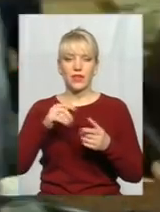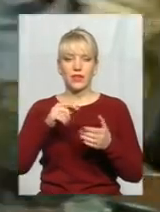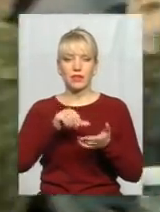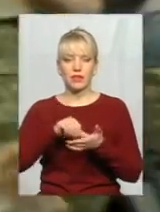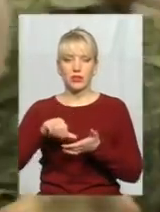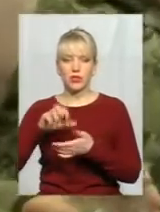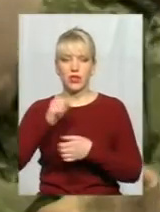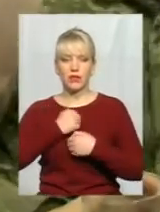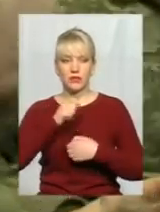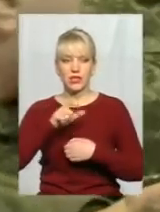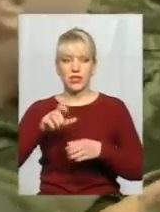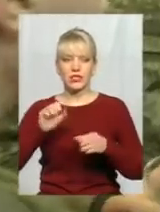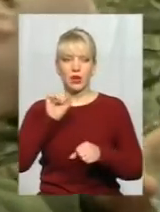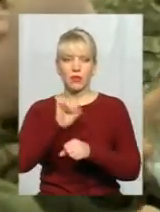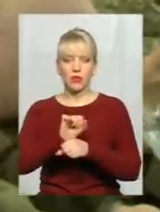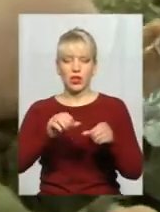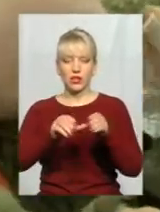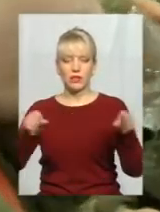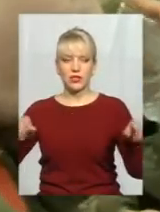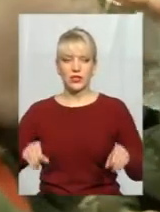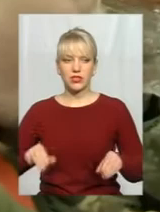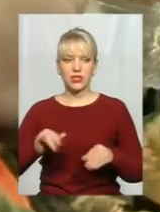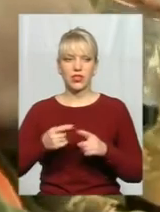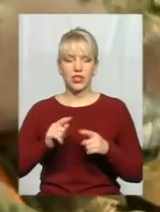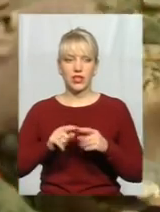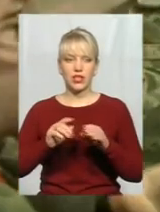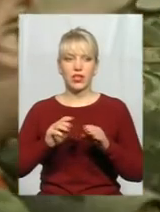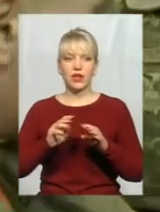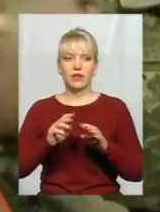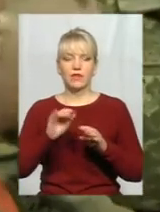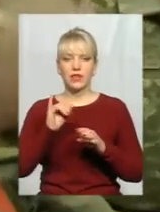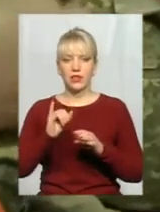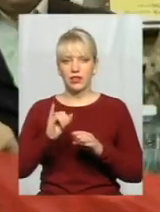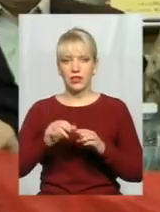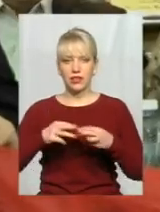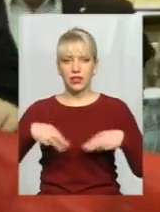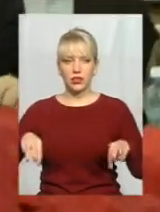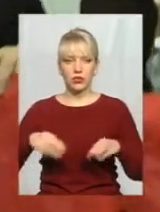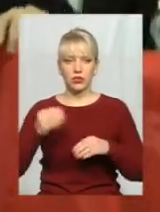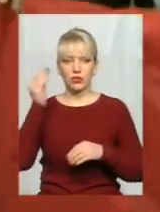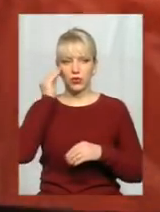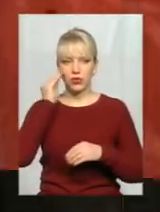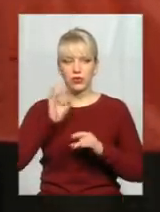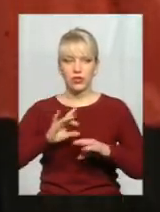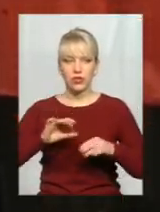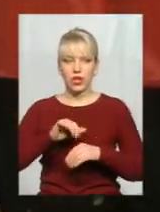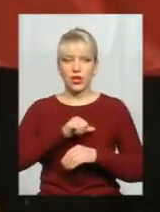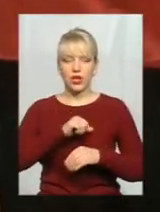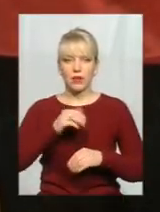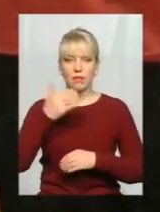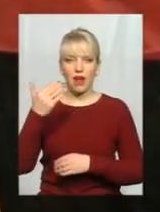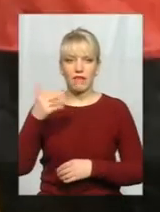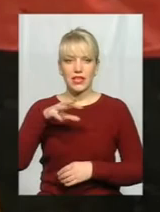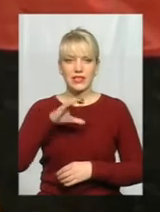АТО заблокували президію і трибуну. Позицію попертимів пояснив командир сьомої резервної сотні добровольчого українського корпусу «Правий